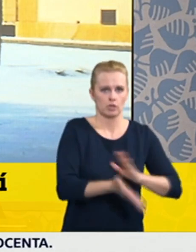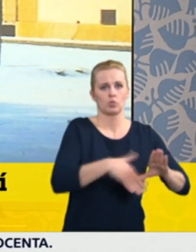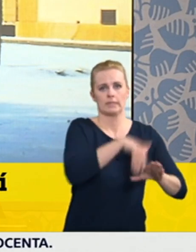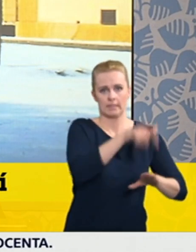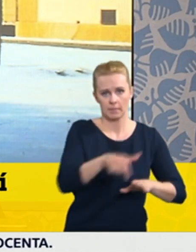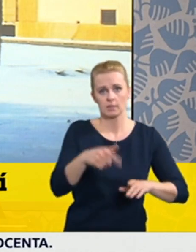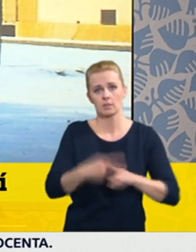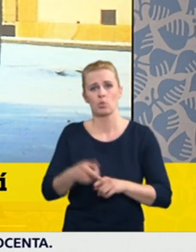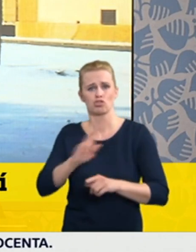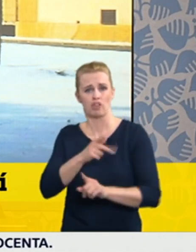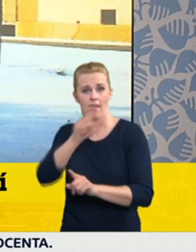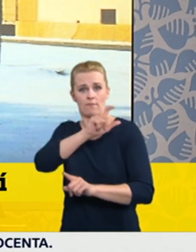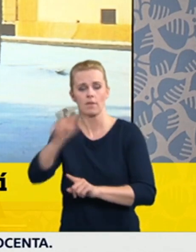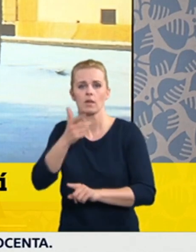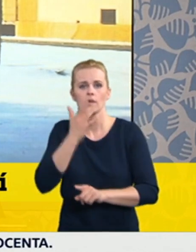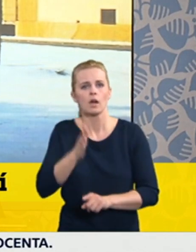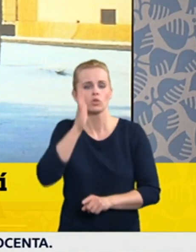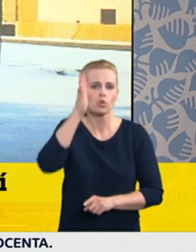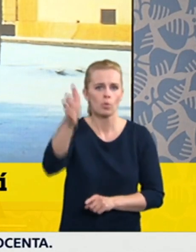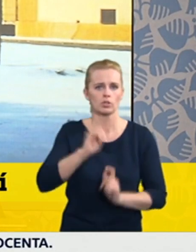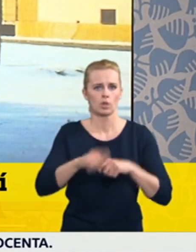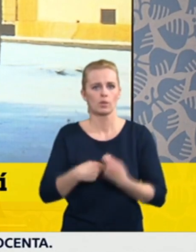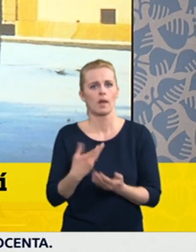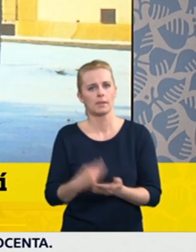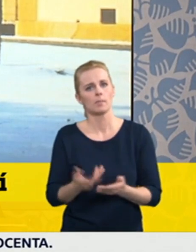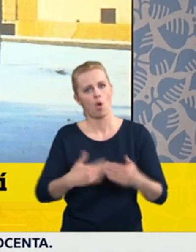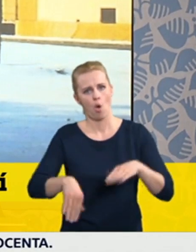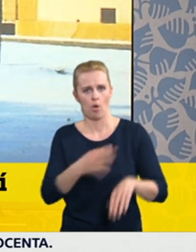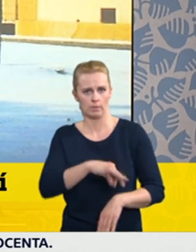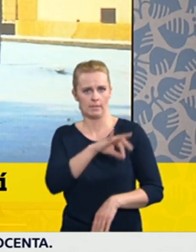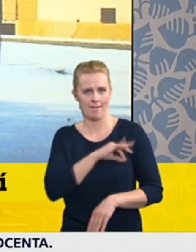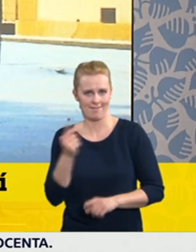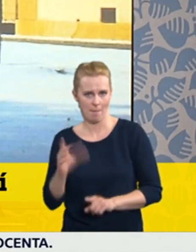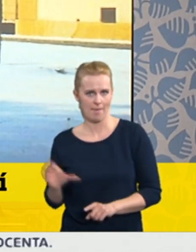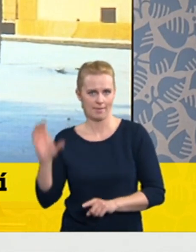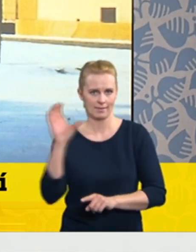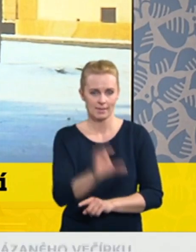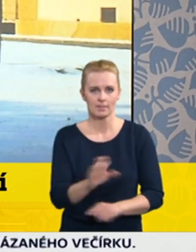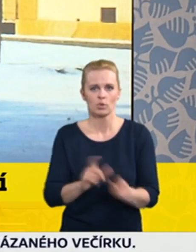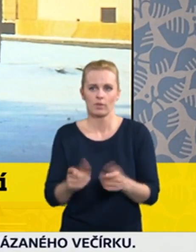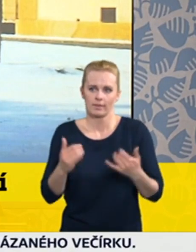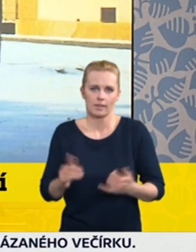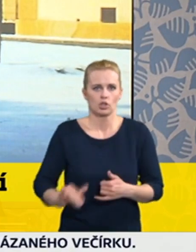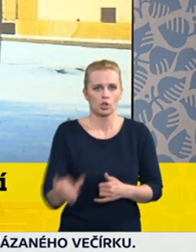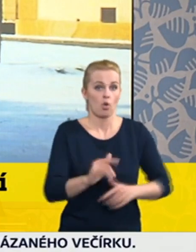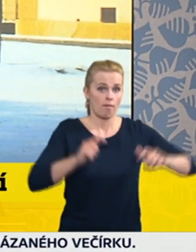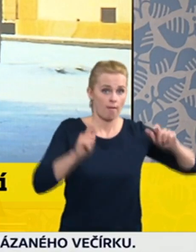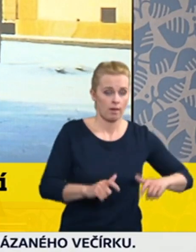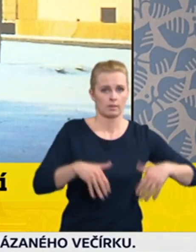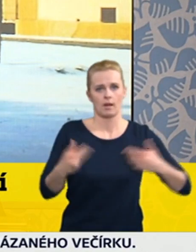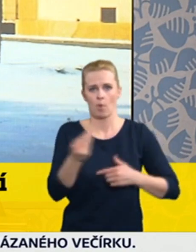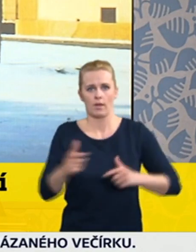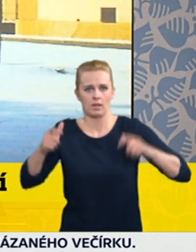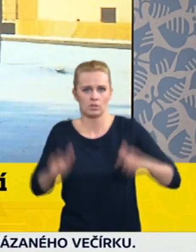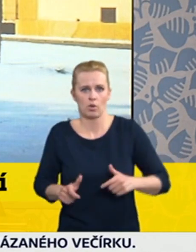kompenzací pro zaměstnance a dalších, kteří jsou v izolaci a v karanténě. je ta debata o tom, jak vlastně